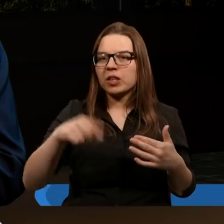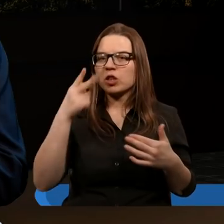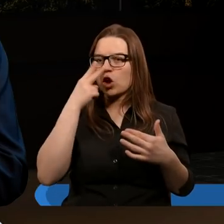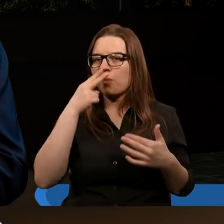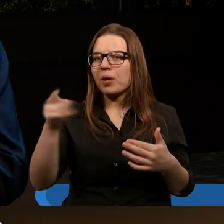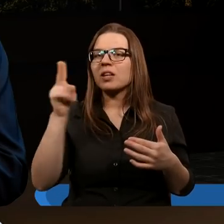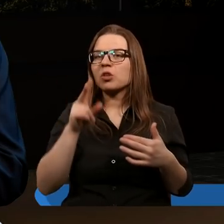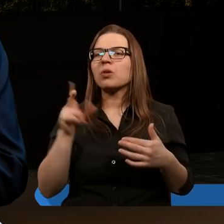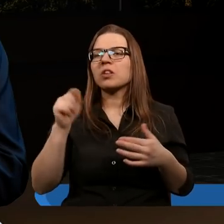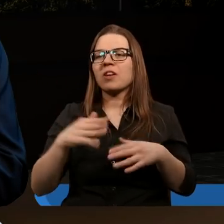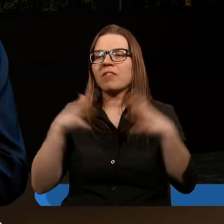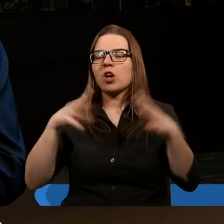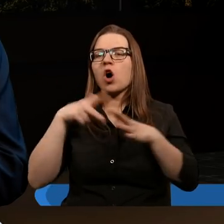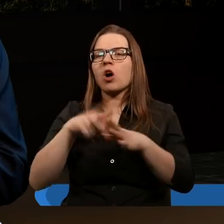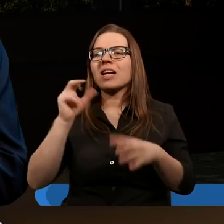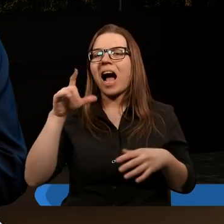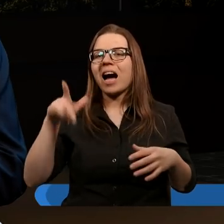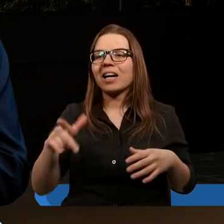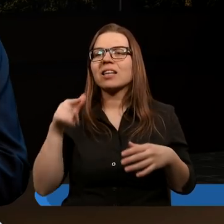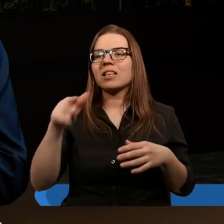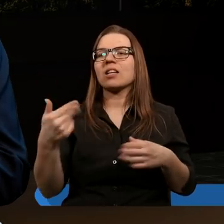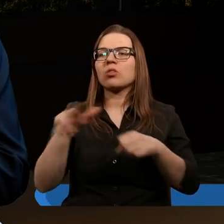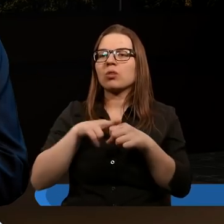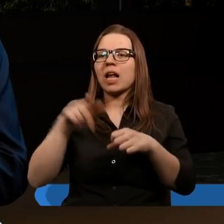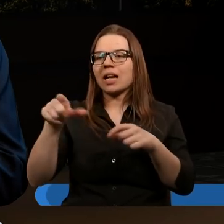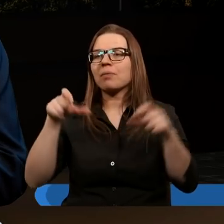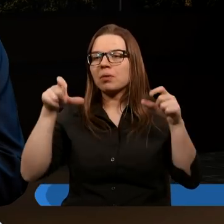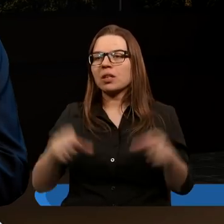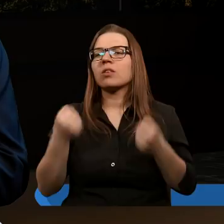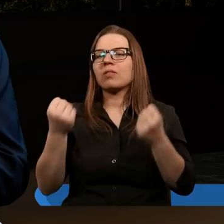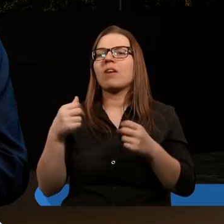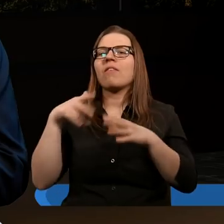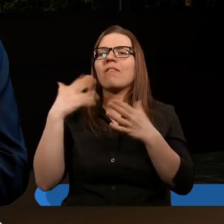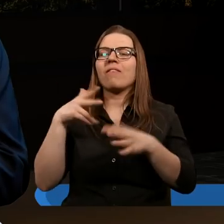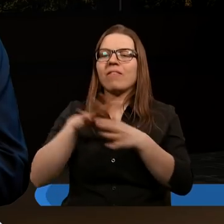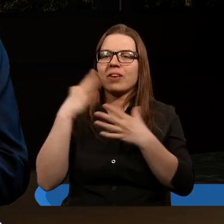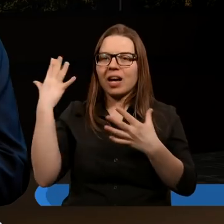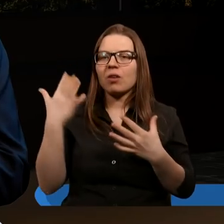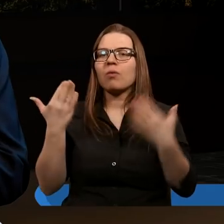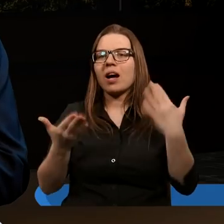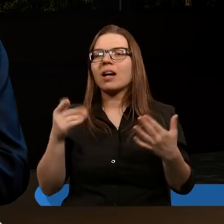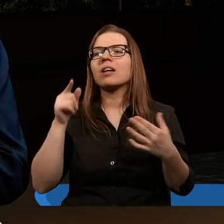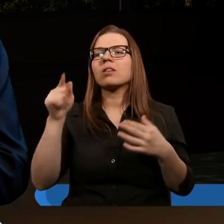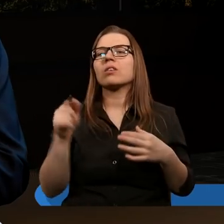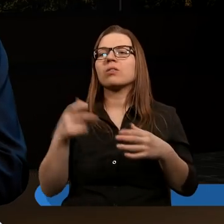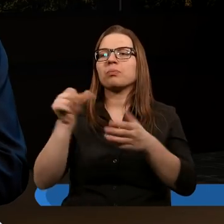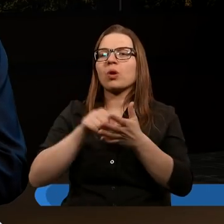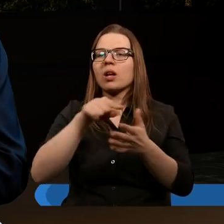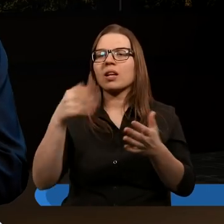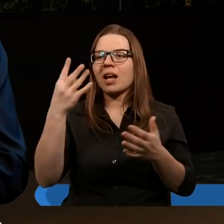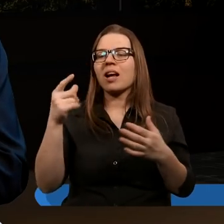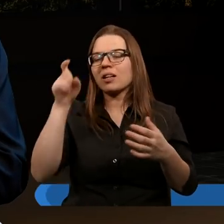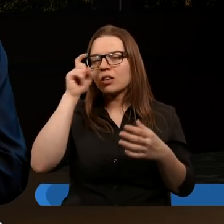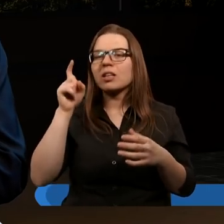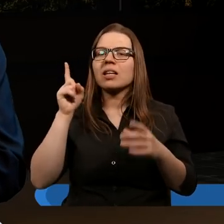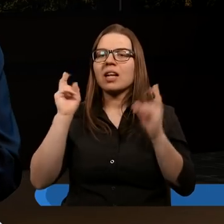Zobaczyłem, że wystąpił koń kary. Ten, który na nim siedział, trzymał w ręku wagę. Spośród czterech istot